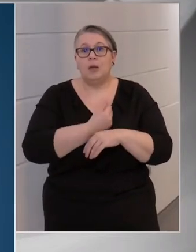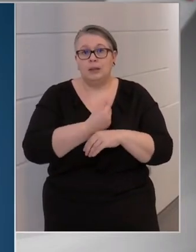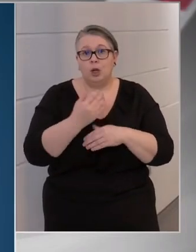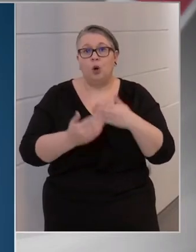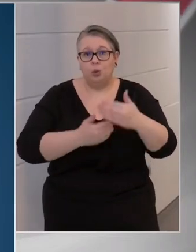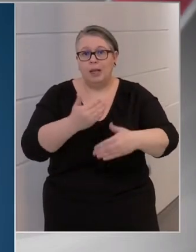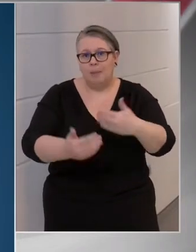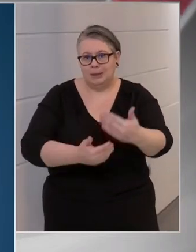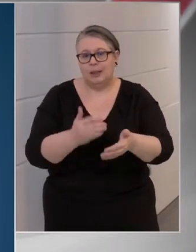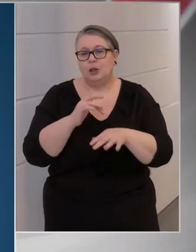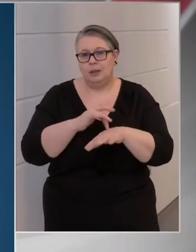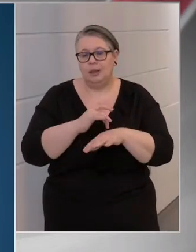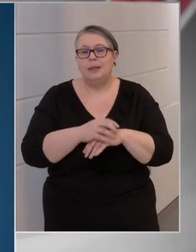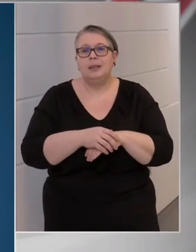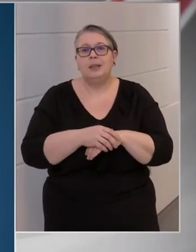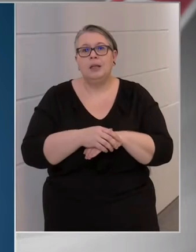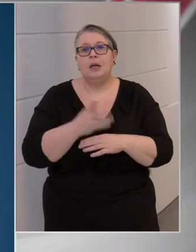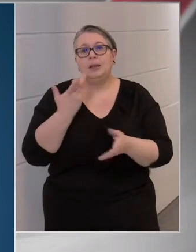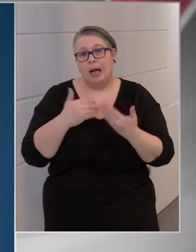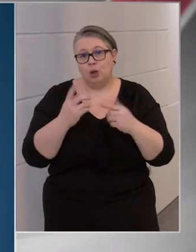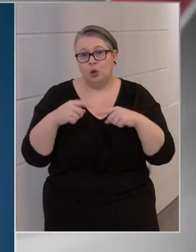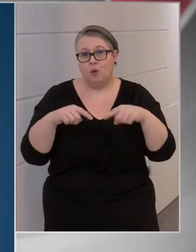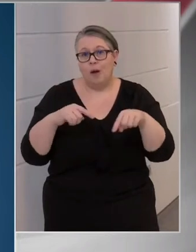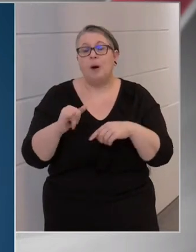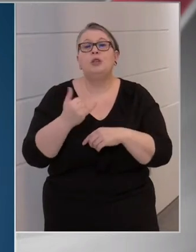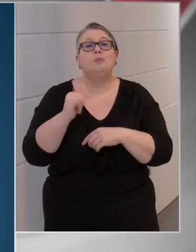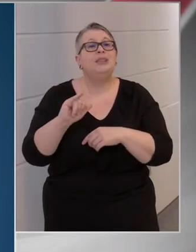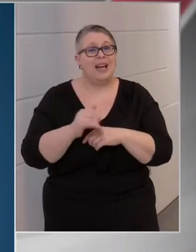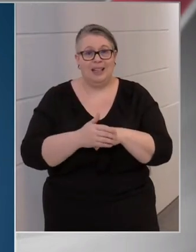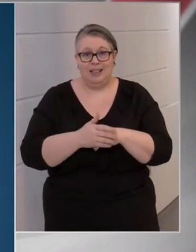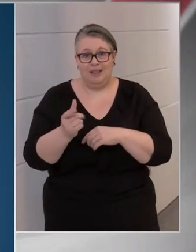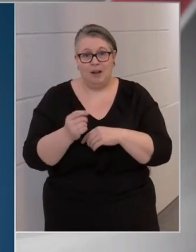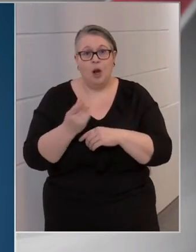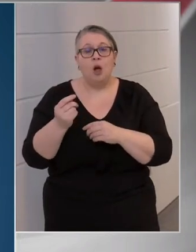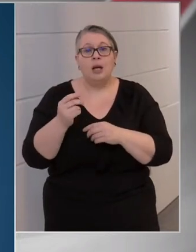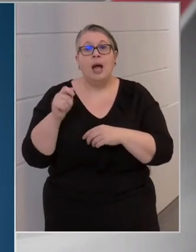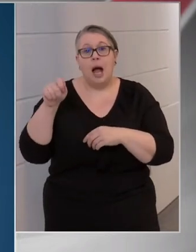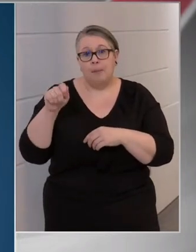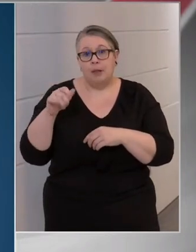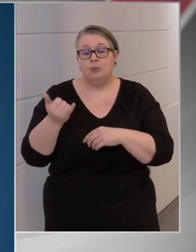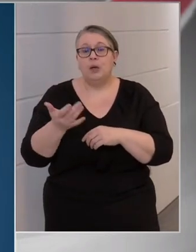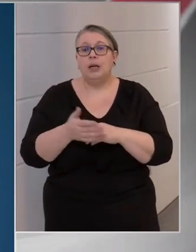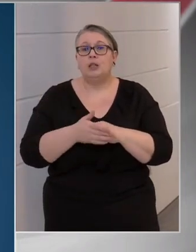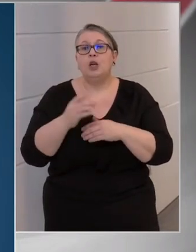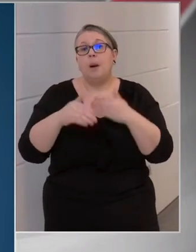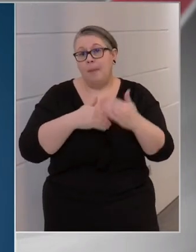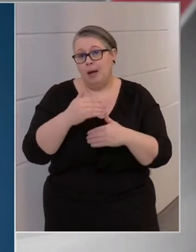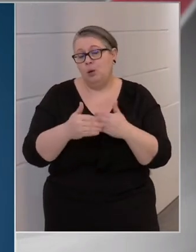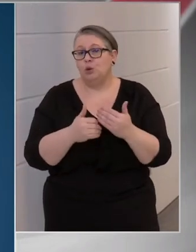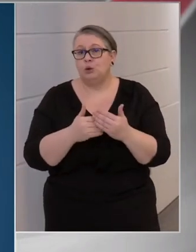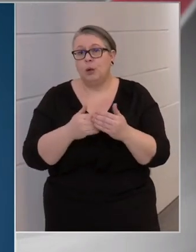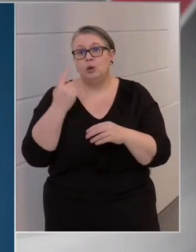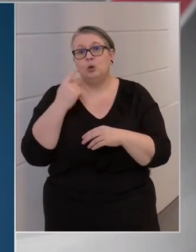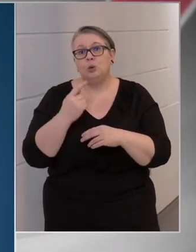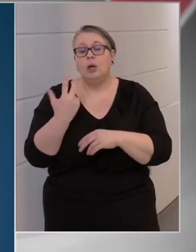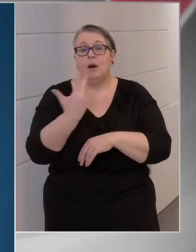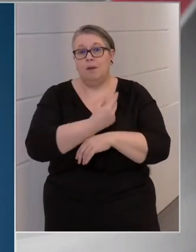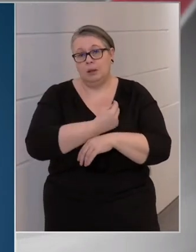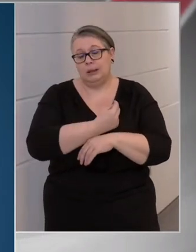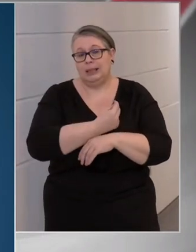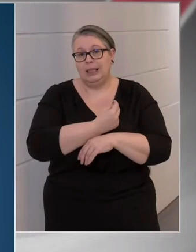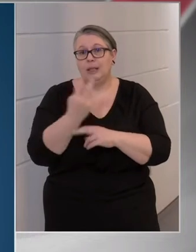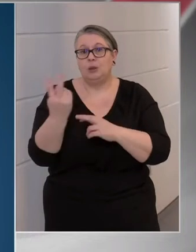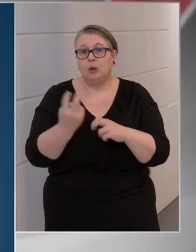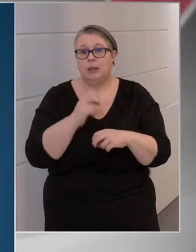ütemezést illeti, tárgyalunk továbbra is mindenkivel, aki áprilisban és májusban tud vakcinát